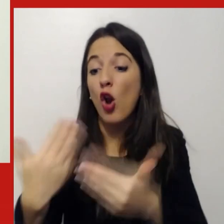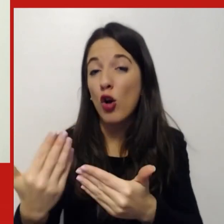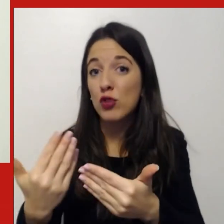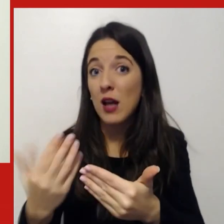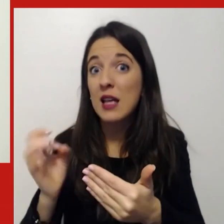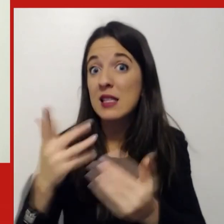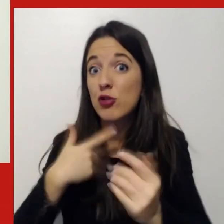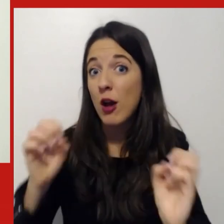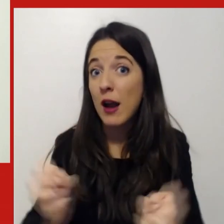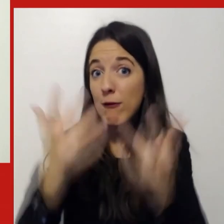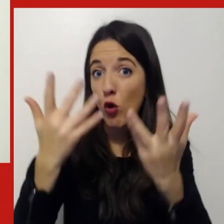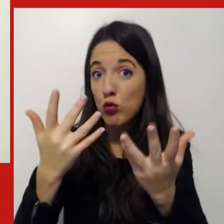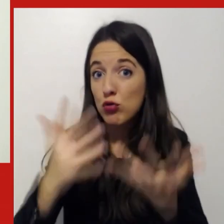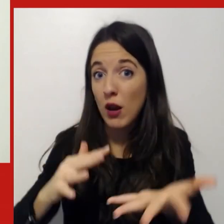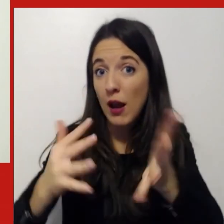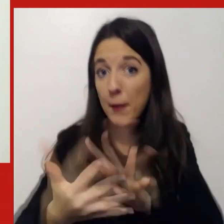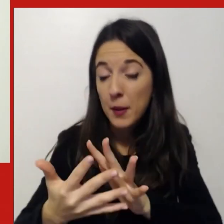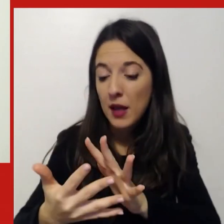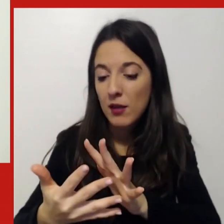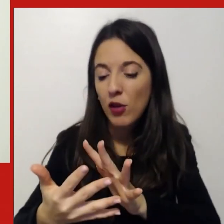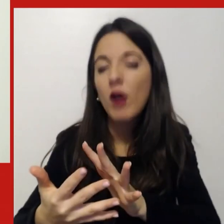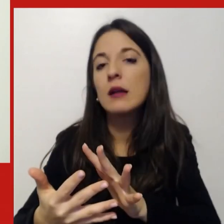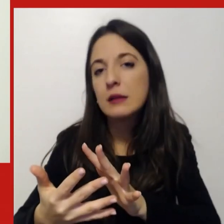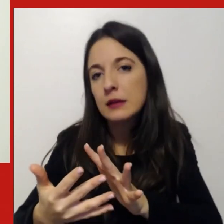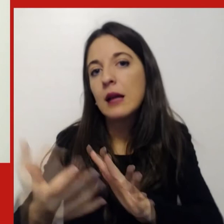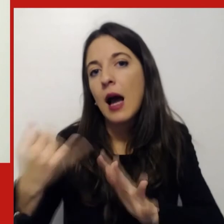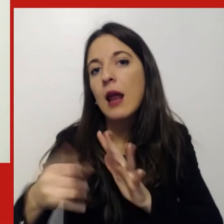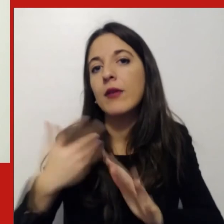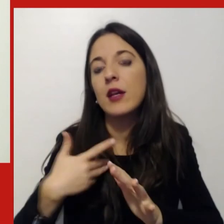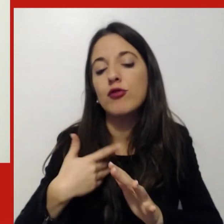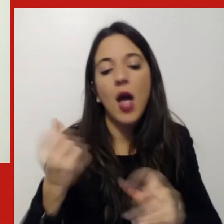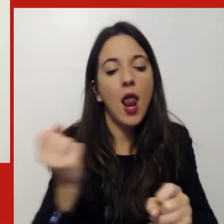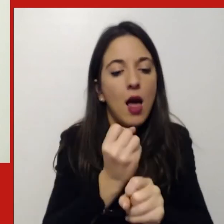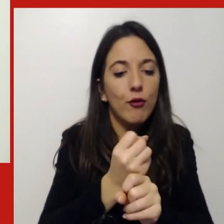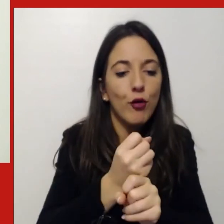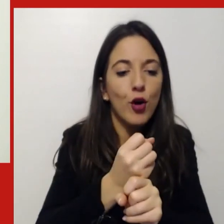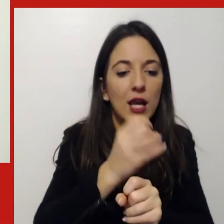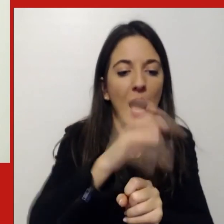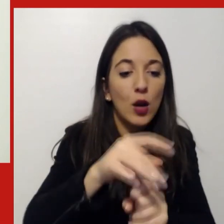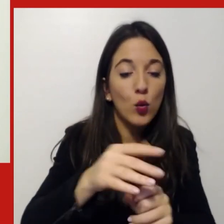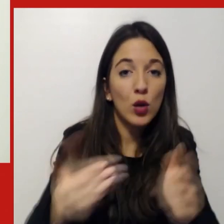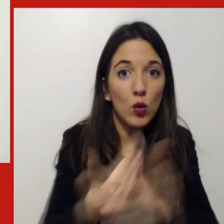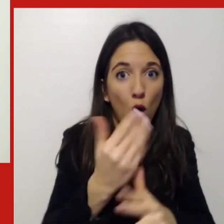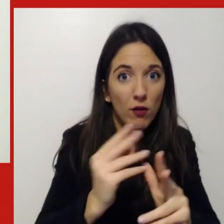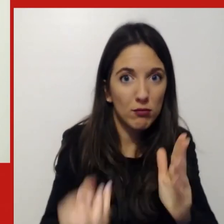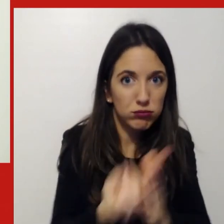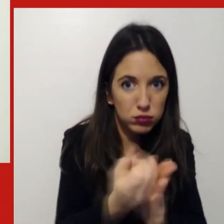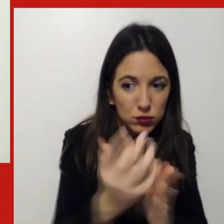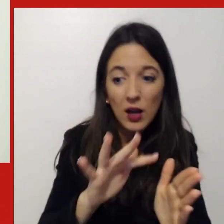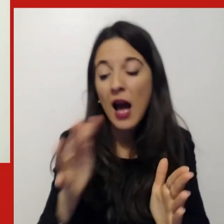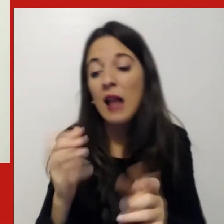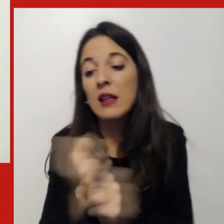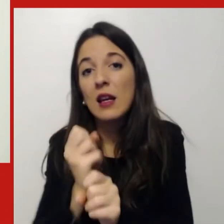lo smart working in realtà non è il lavorare da casa è lavorare in modo più flessibile